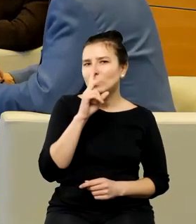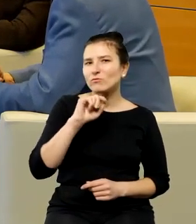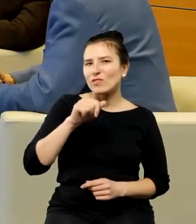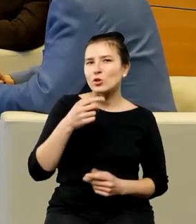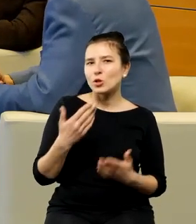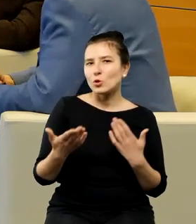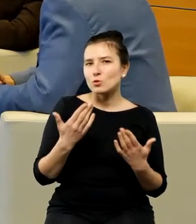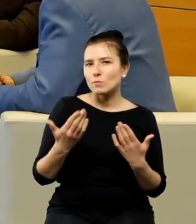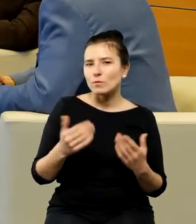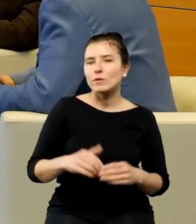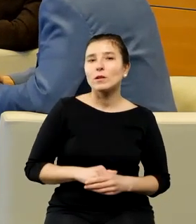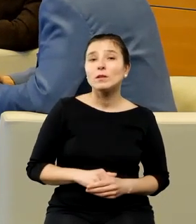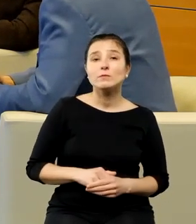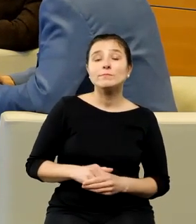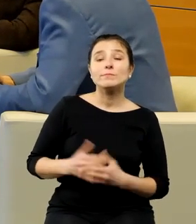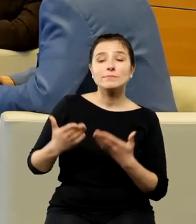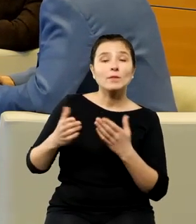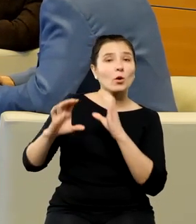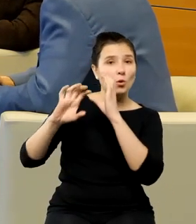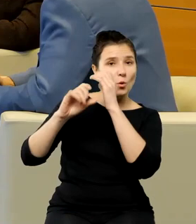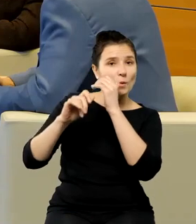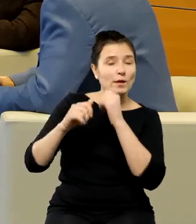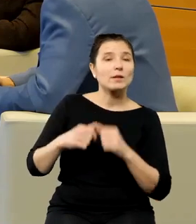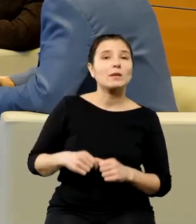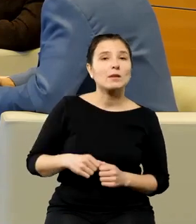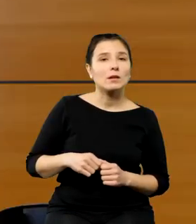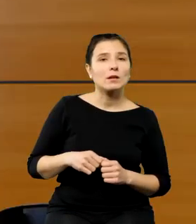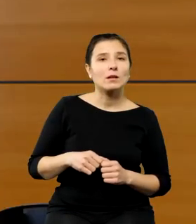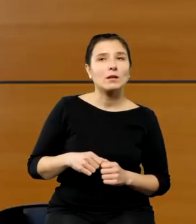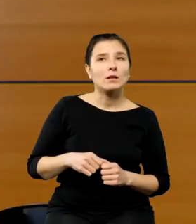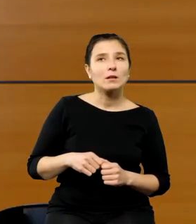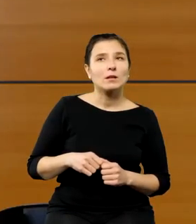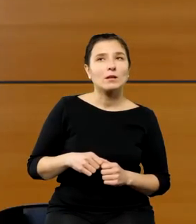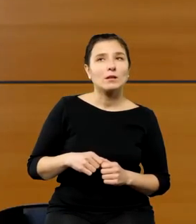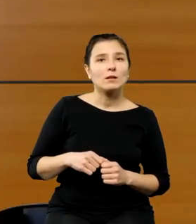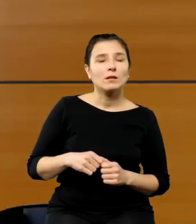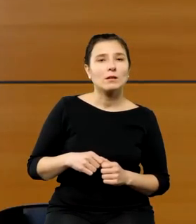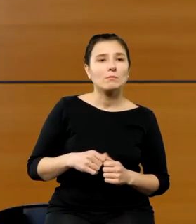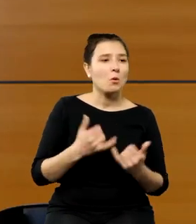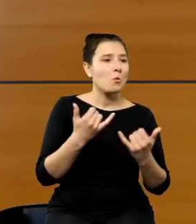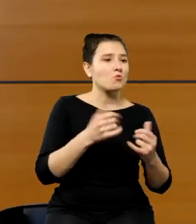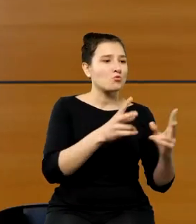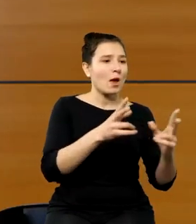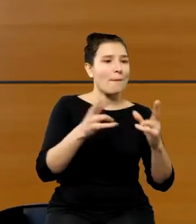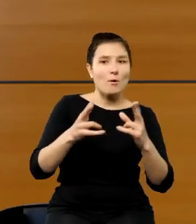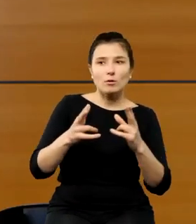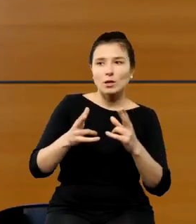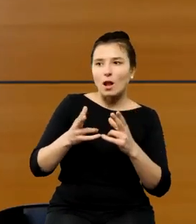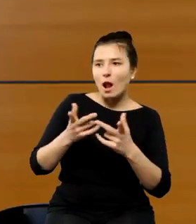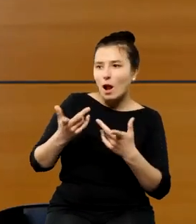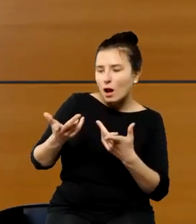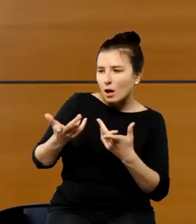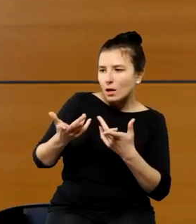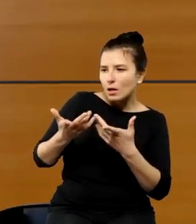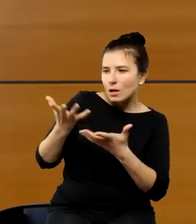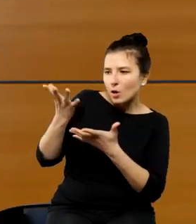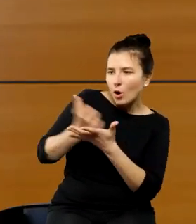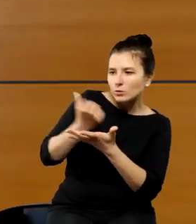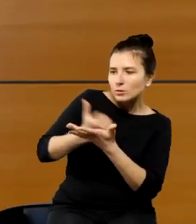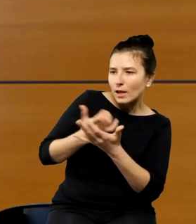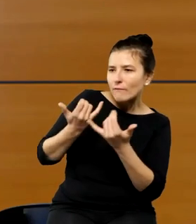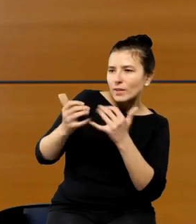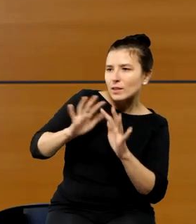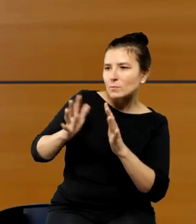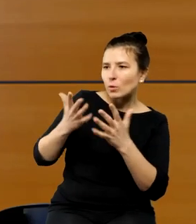dzisiejszej że Kopernik jest nie tyle może zawłaszczany przez różne epoki no co jest to wynika z pewnych potrzeb